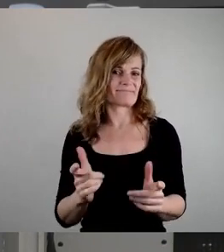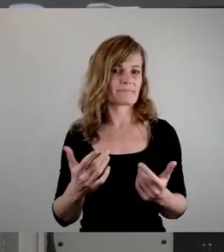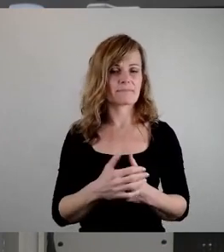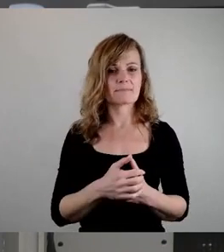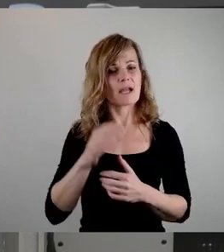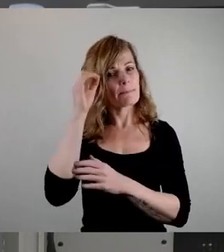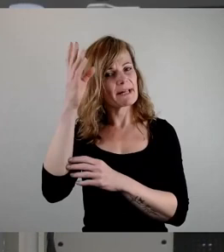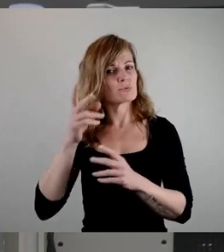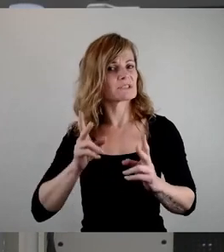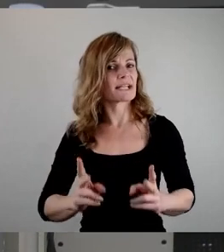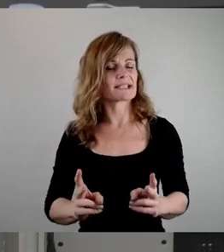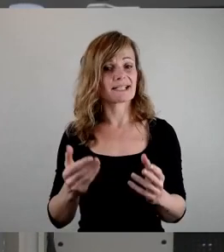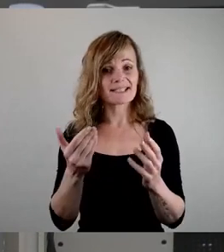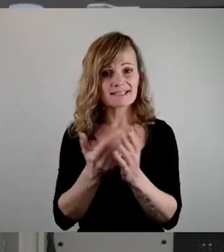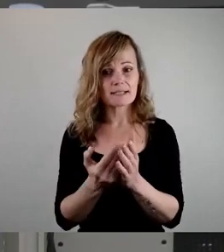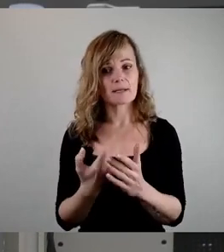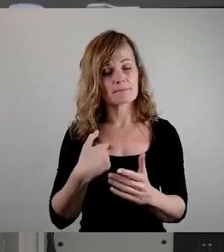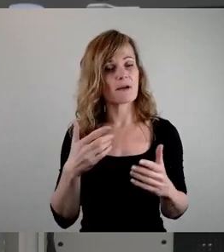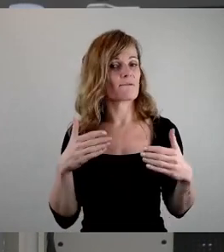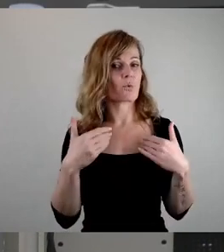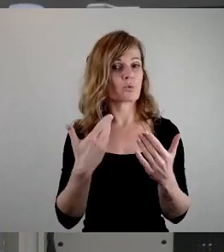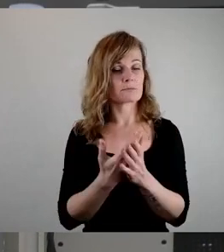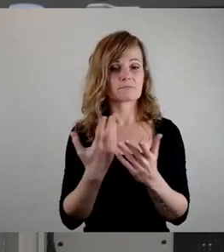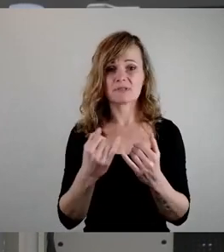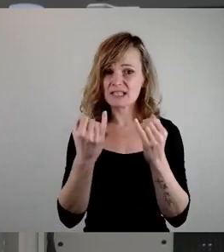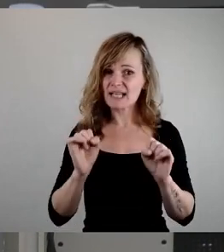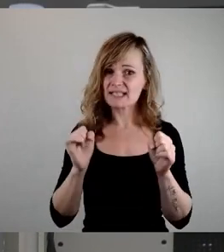Insofern sind wir sehr froh über diese Initiative und unterstützen die natürlich gern.